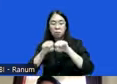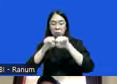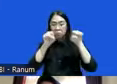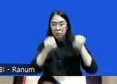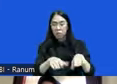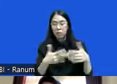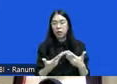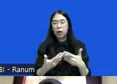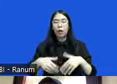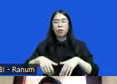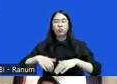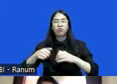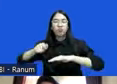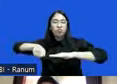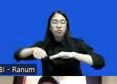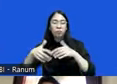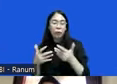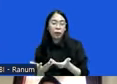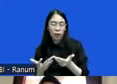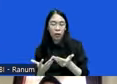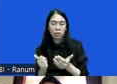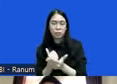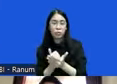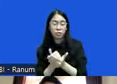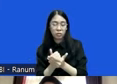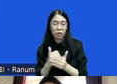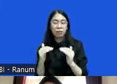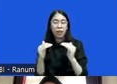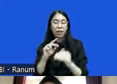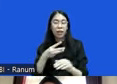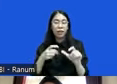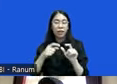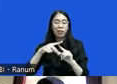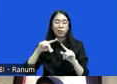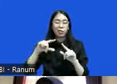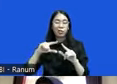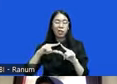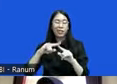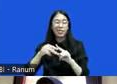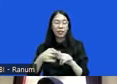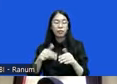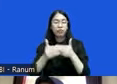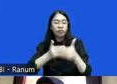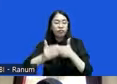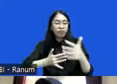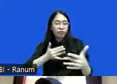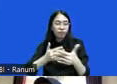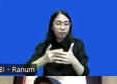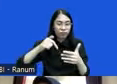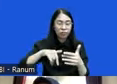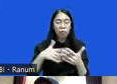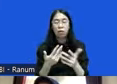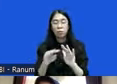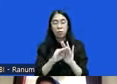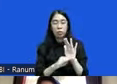hukumnya apakah memang keadilan restoratif yang sudah dilaksanakan selama ini dan juga diatur di